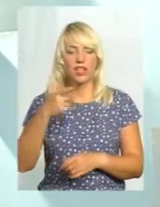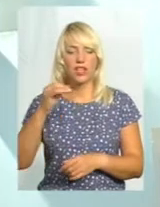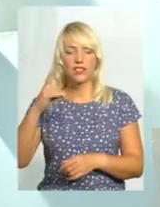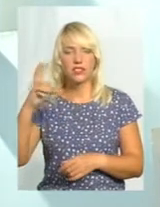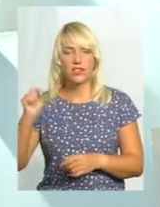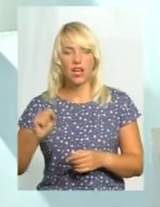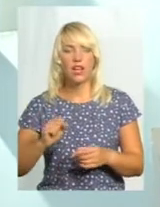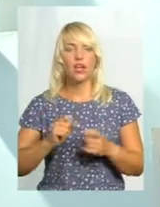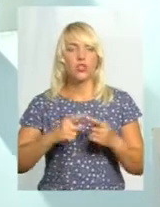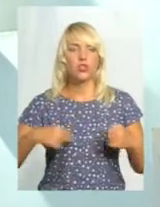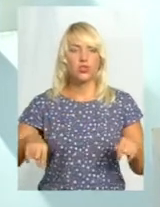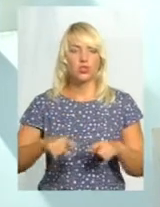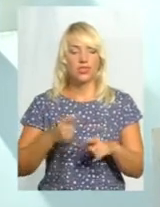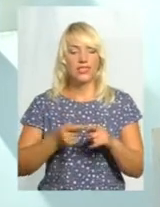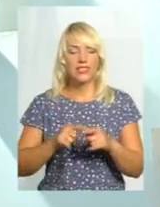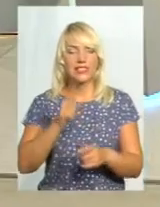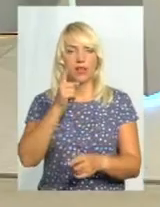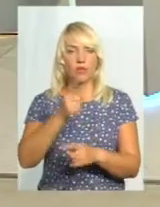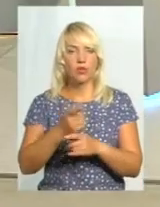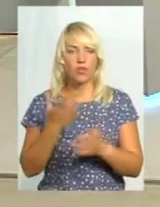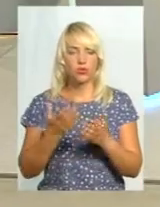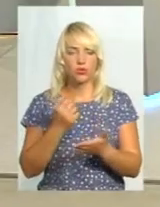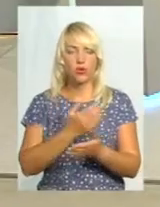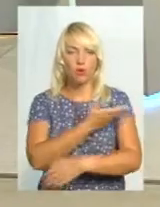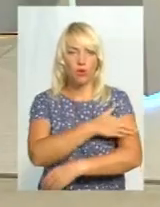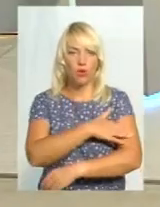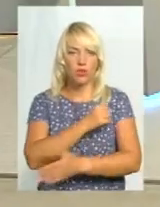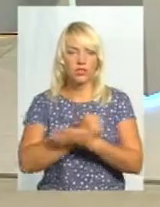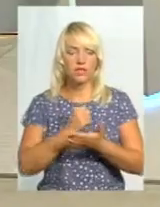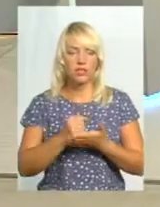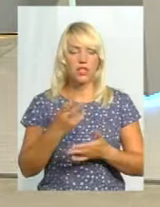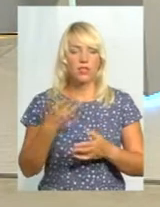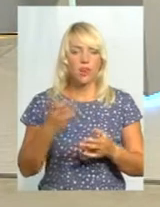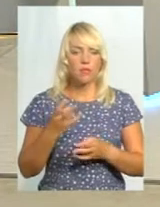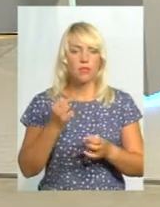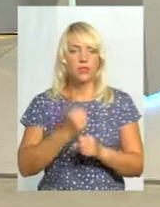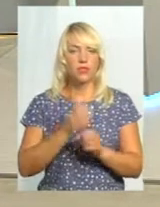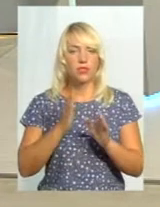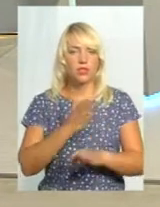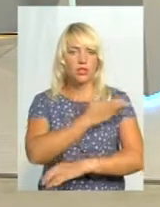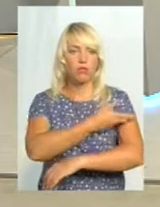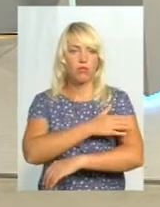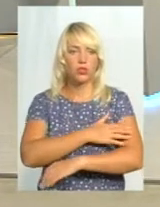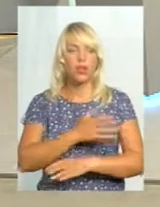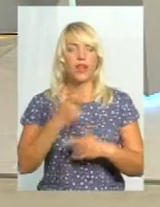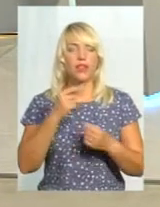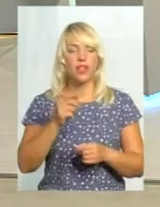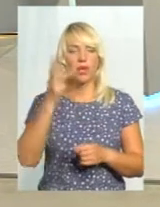заборонено. Польська віза, значить, в території Польщі. А де подоляни зазвичай опиняються в трудовій міграції?